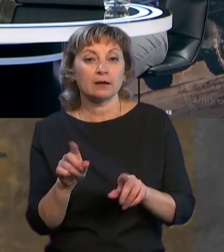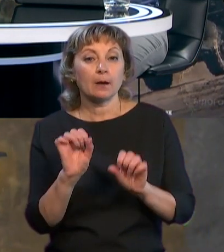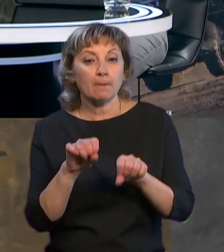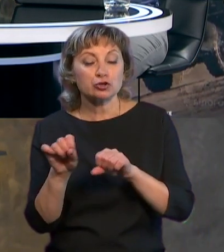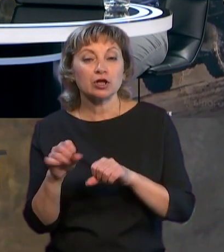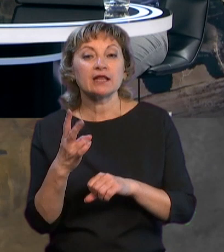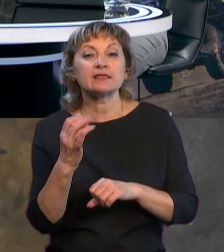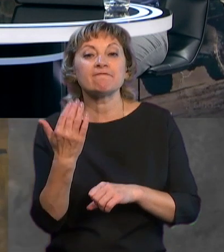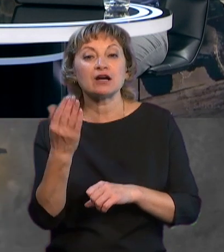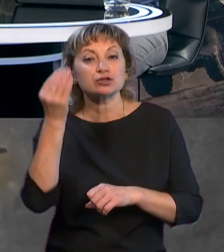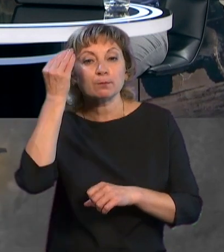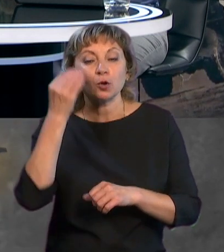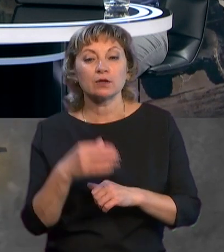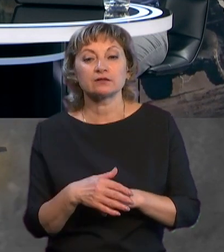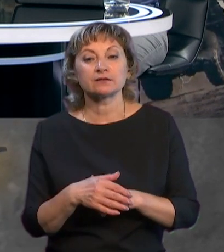ваш погляд?